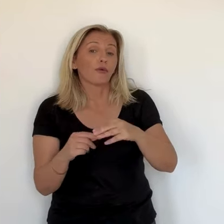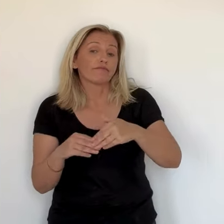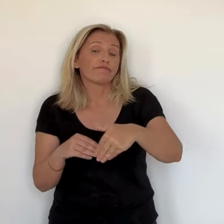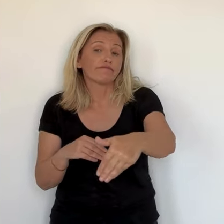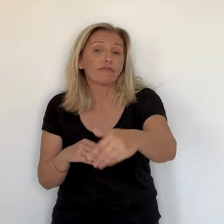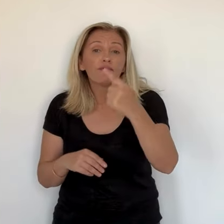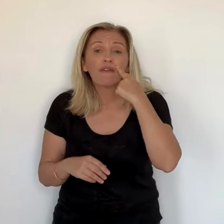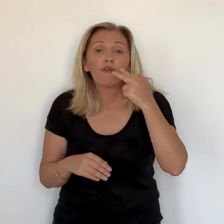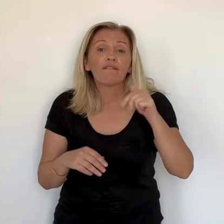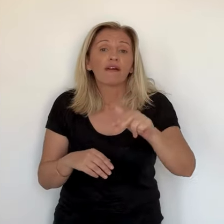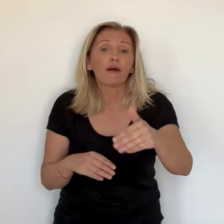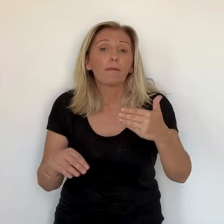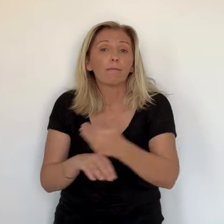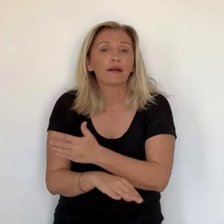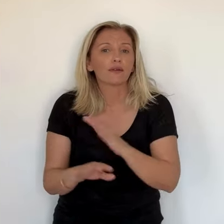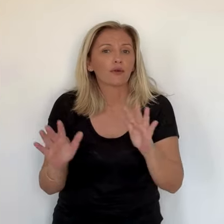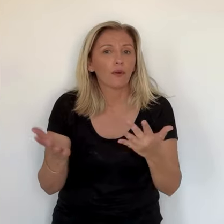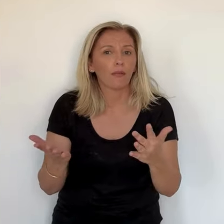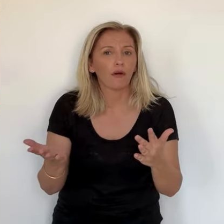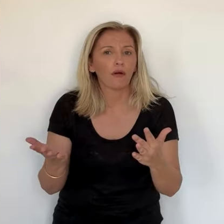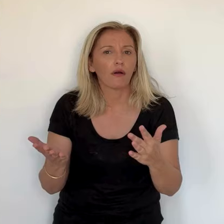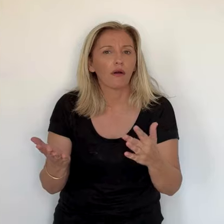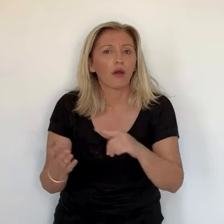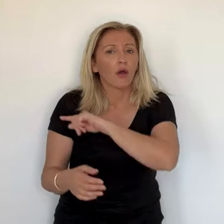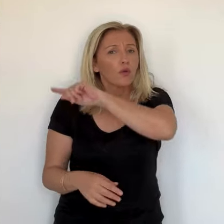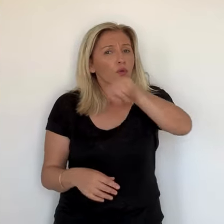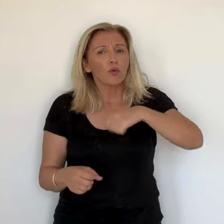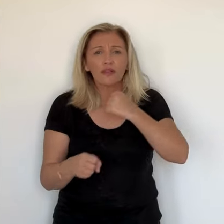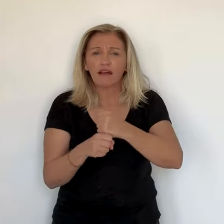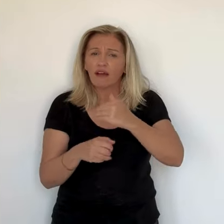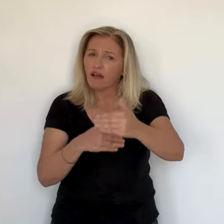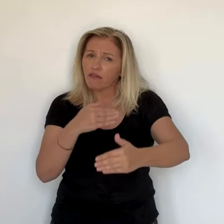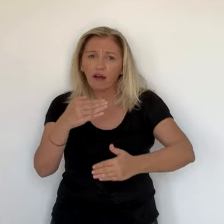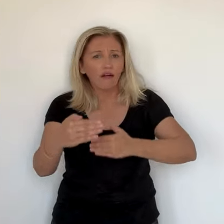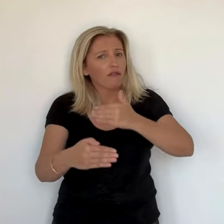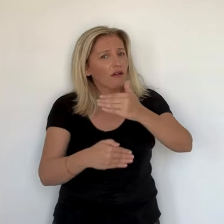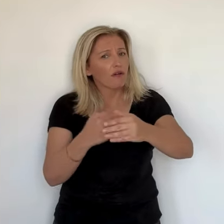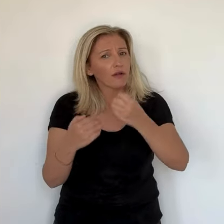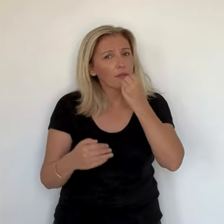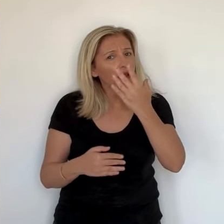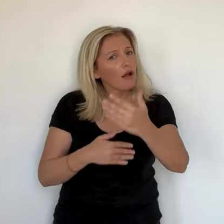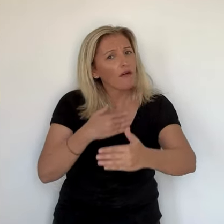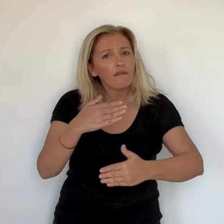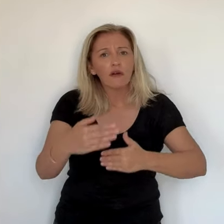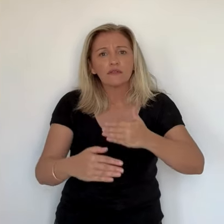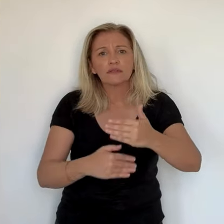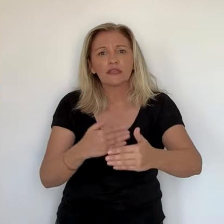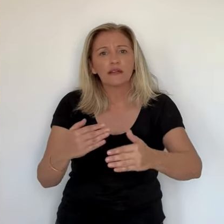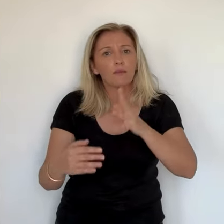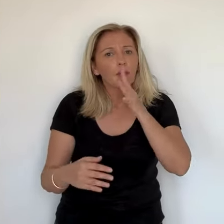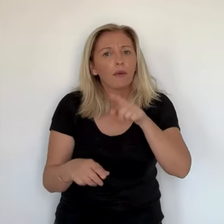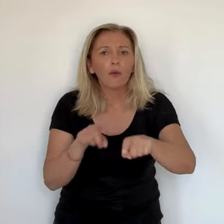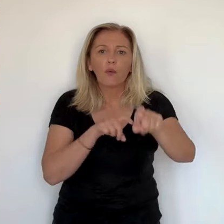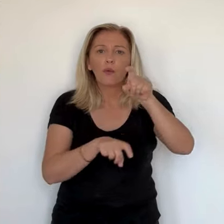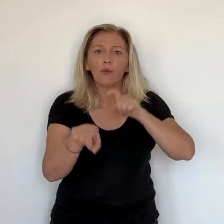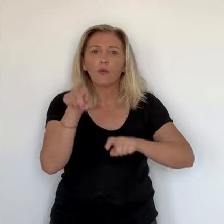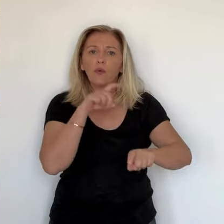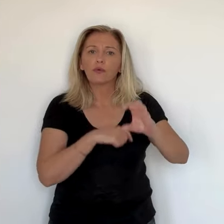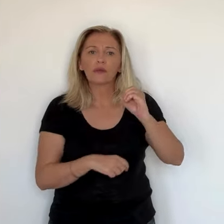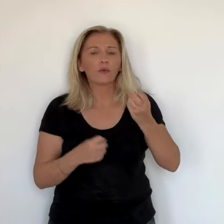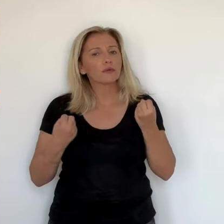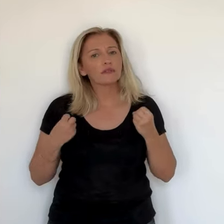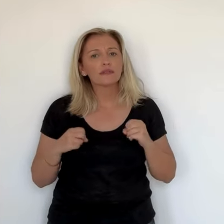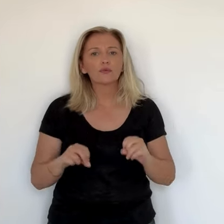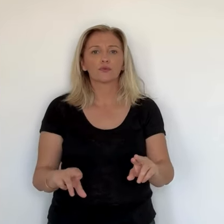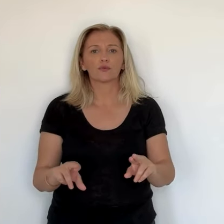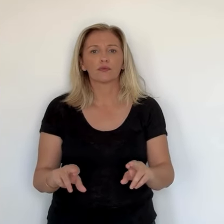du ministère de'Intérieur, ça aurait été une très très mauvaise chose. On attend encore quelques jours pour voir ce qu